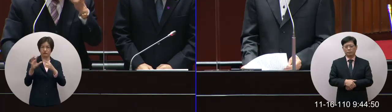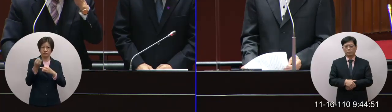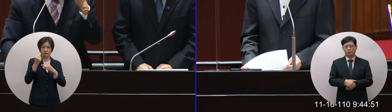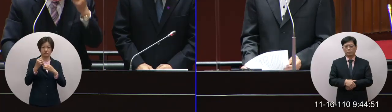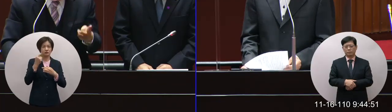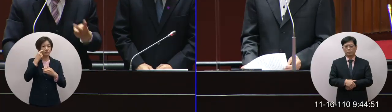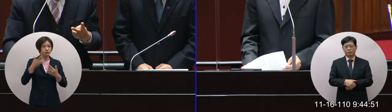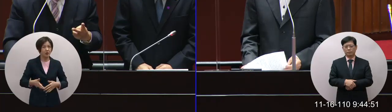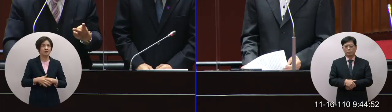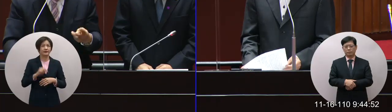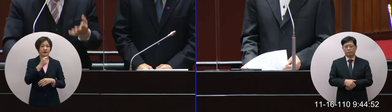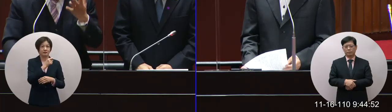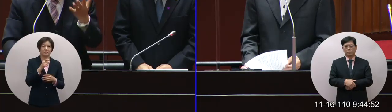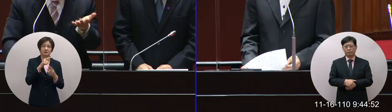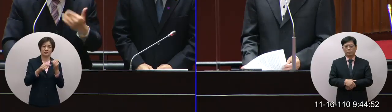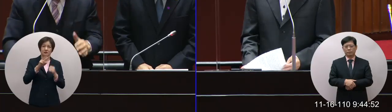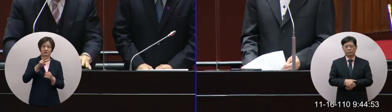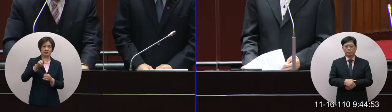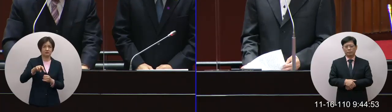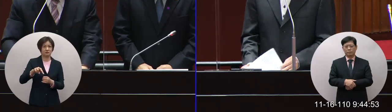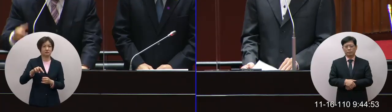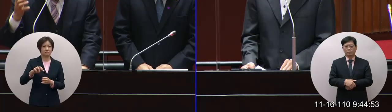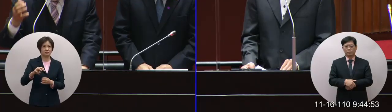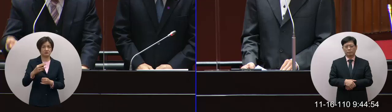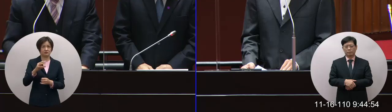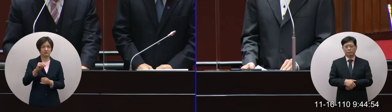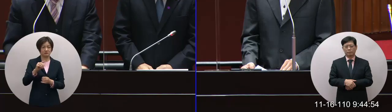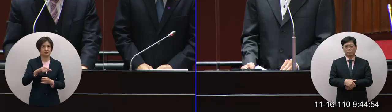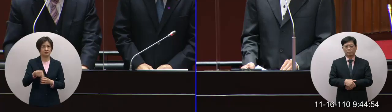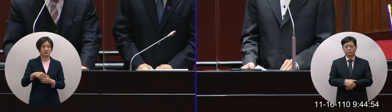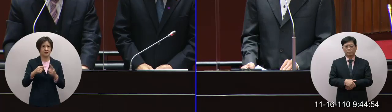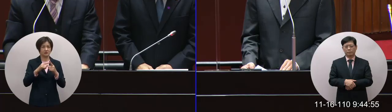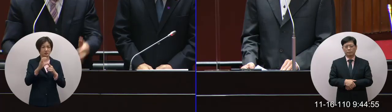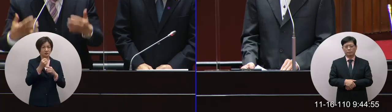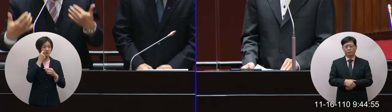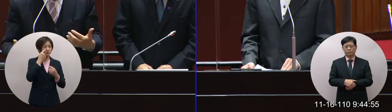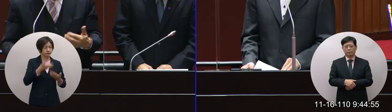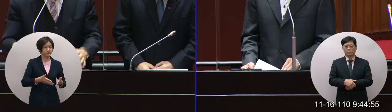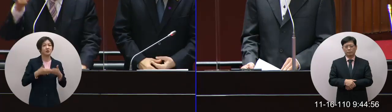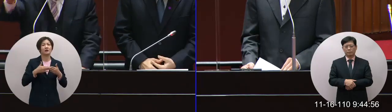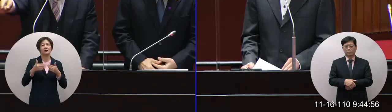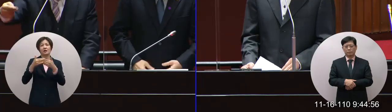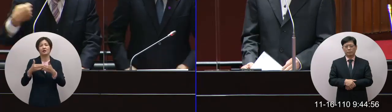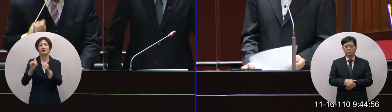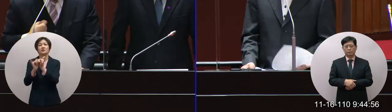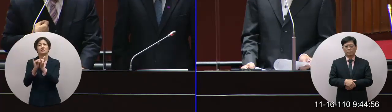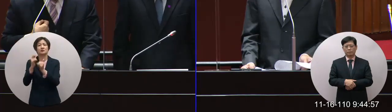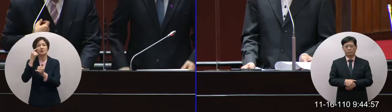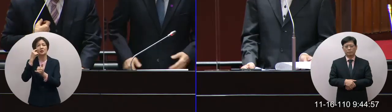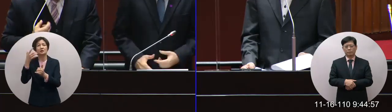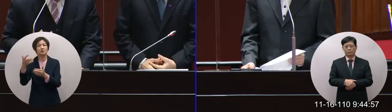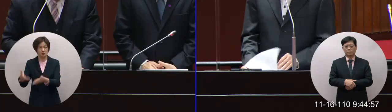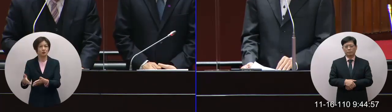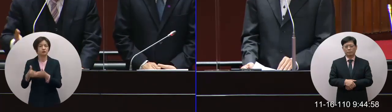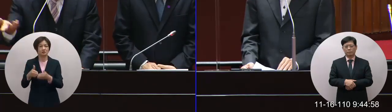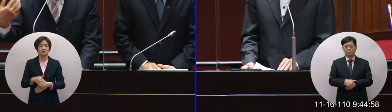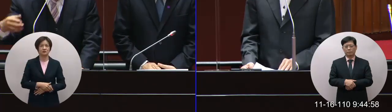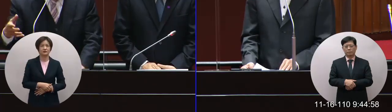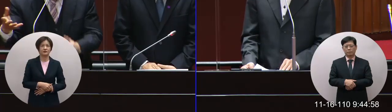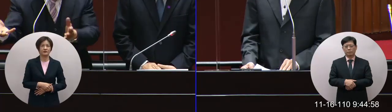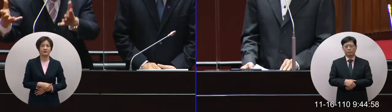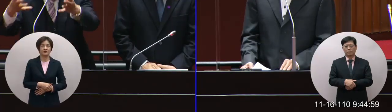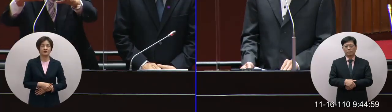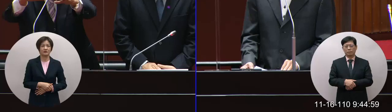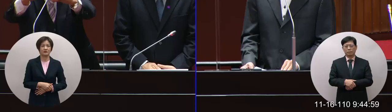三百萬人的人權我希望中國也能重視不要老是講你是屬於我的好像